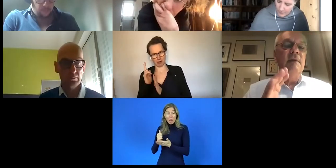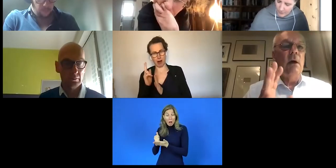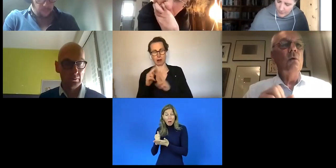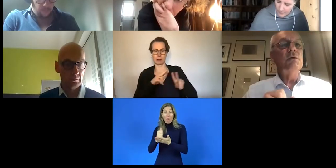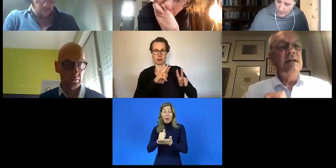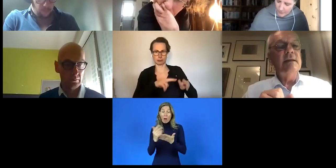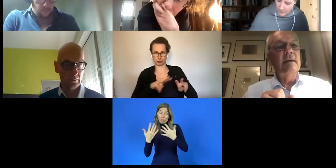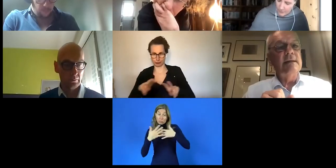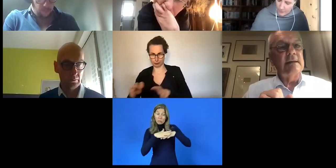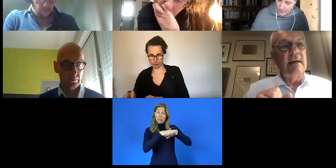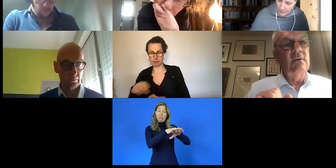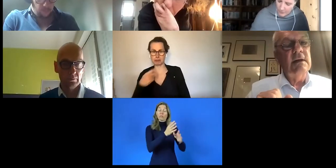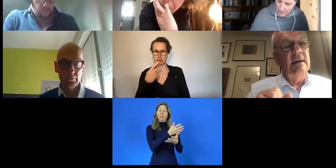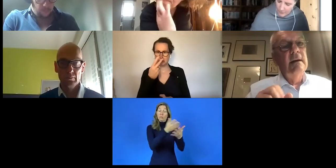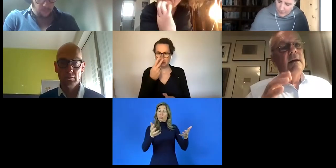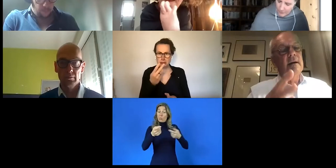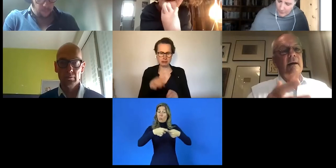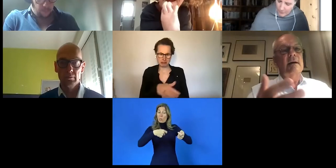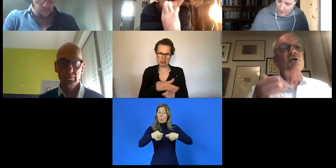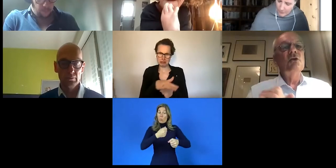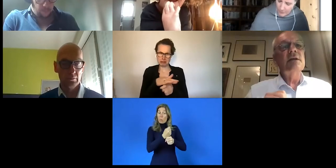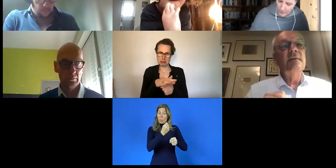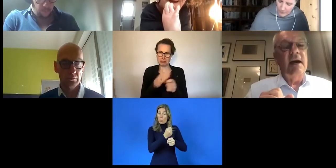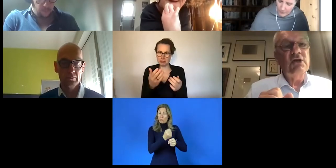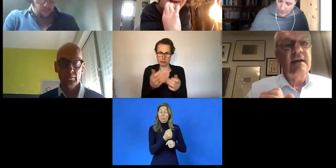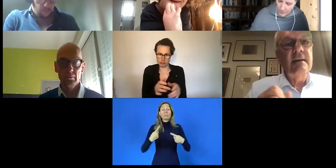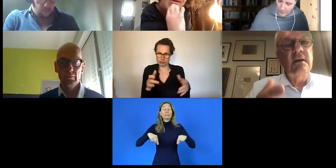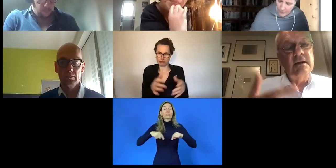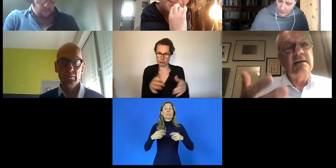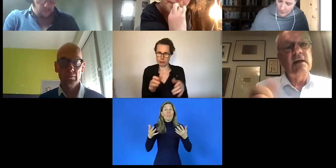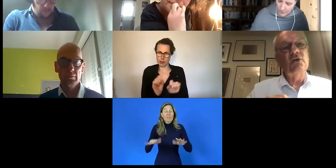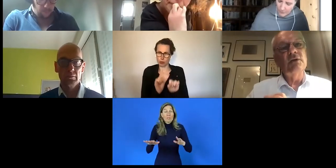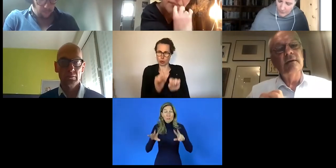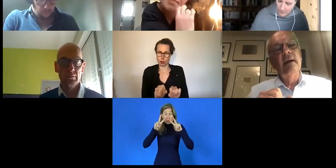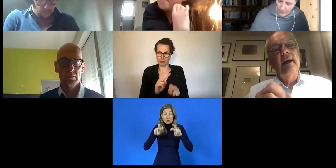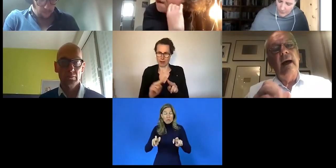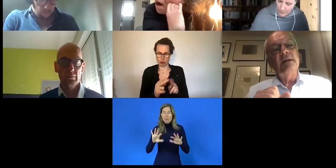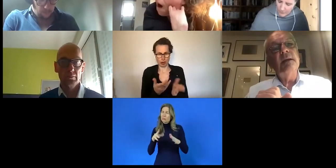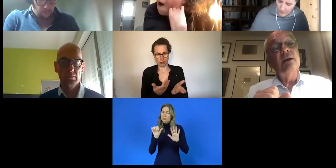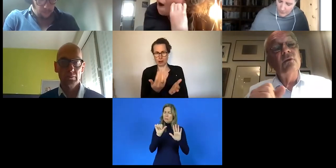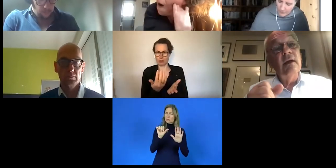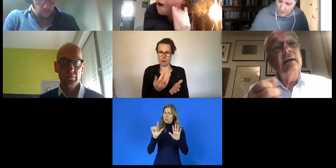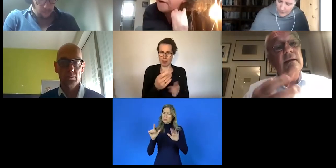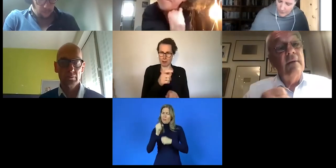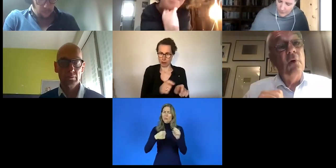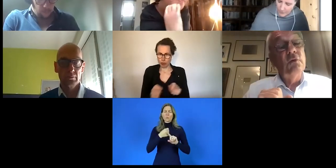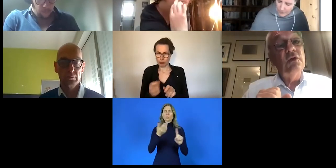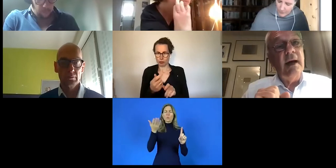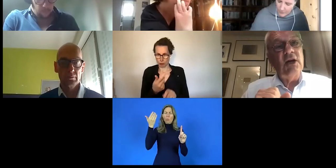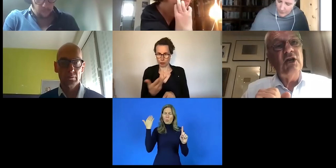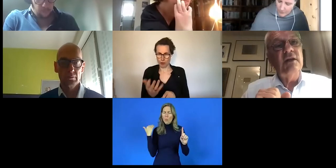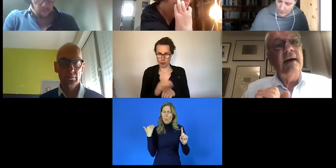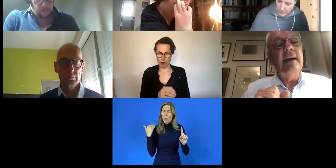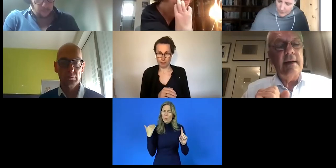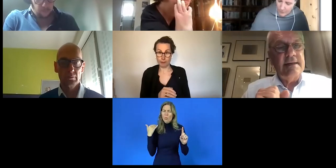sehen, wie groß ist denn dieser Sektor der geschützten Werkstätten, also dieser geschützten Arbeitsplätze. Und für uns